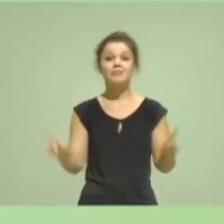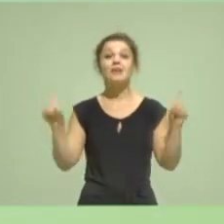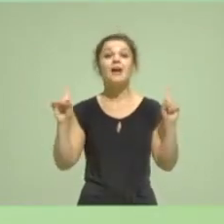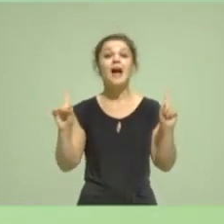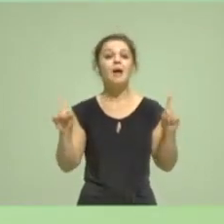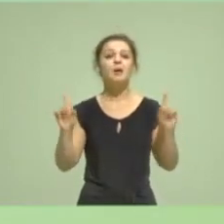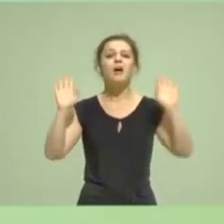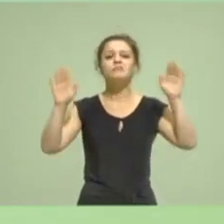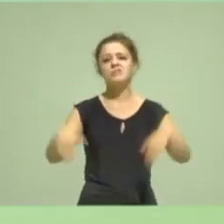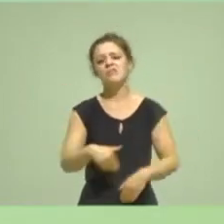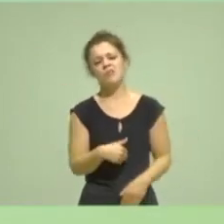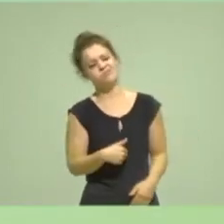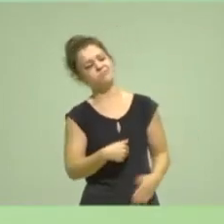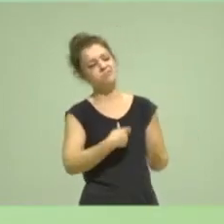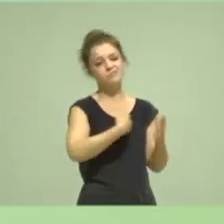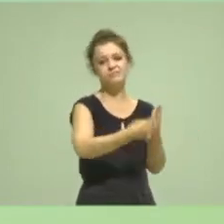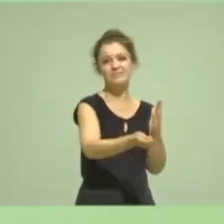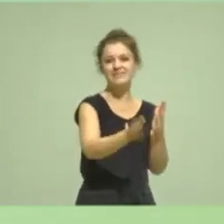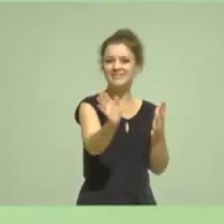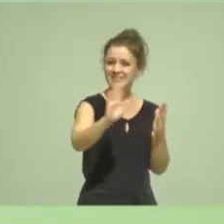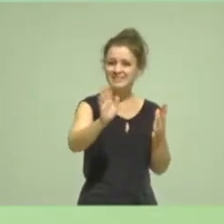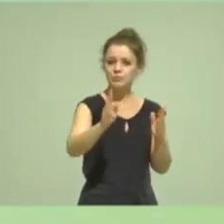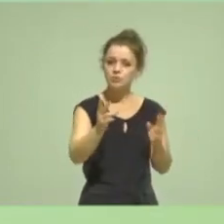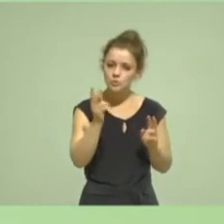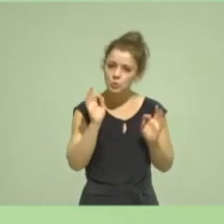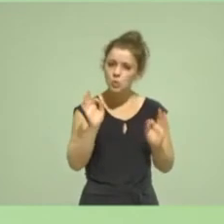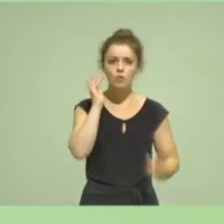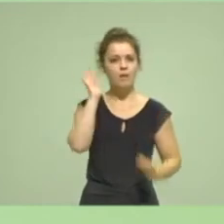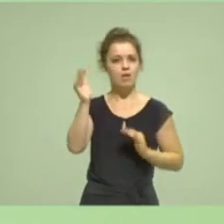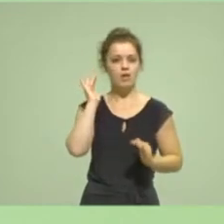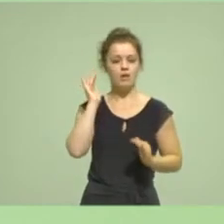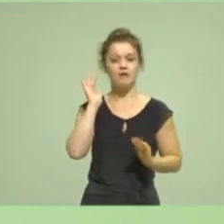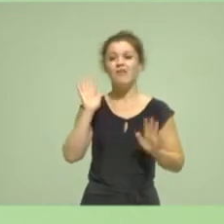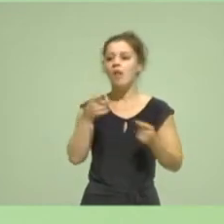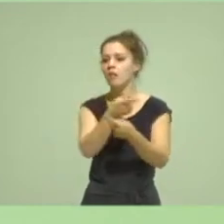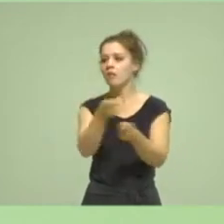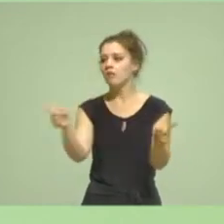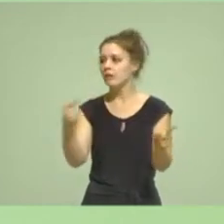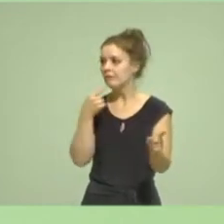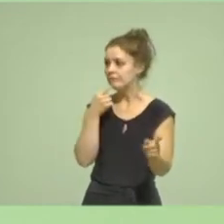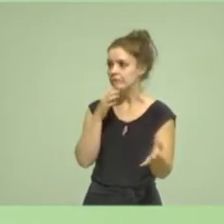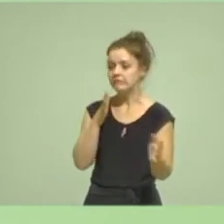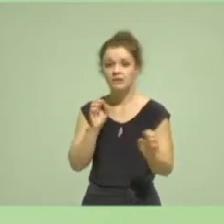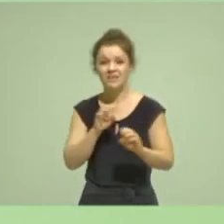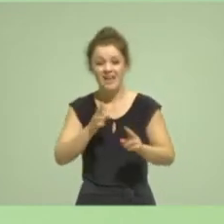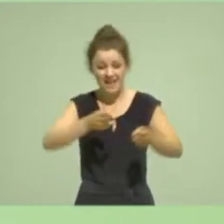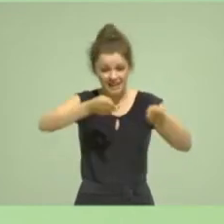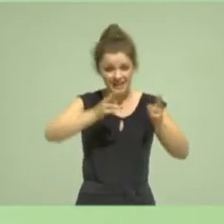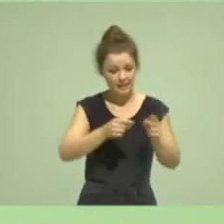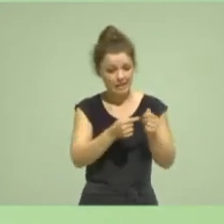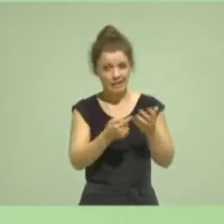klug abgeschafft, weil wir alle nichts davon haben, wenn durch rechts unsichere Zustände und Umstände